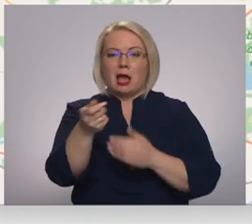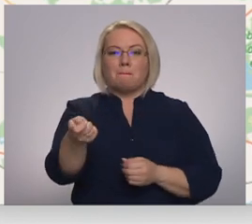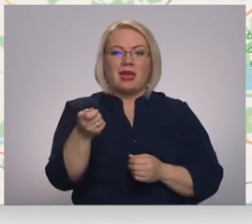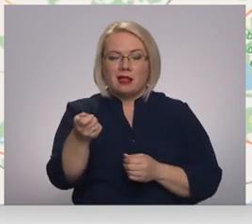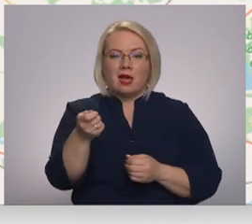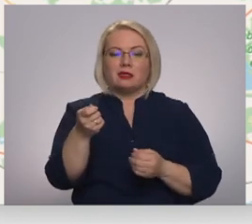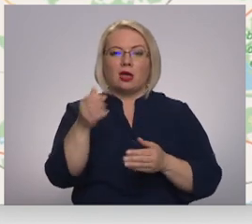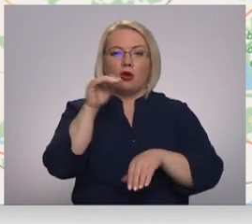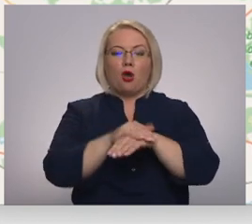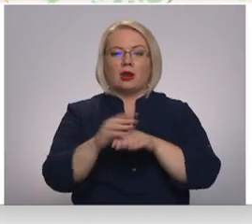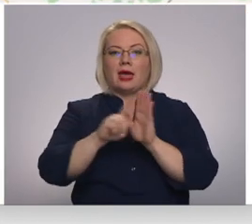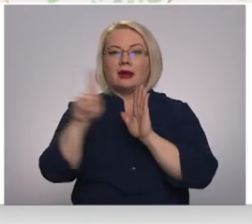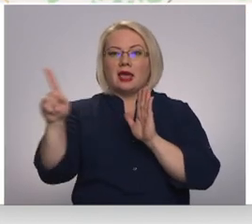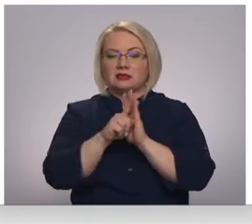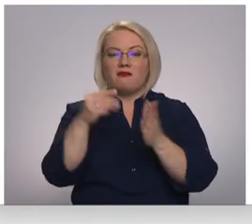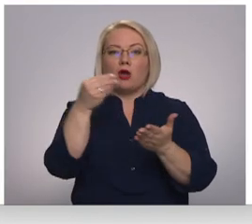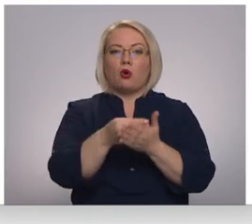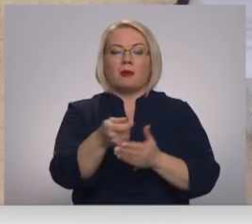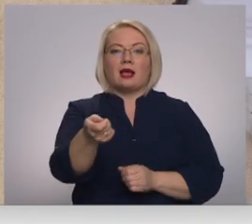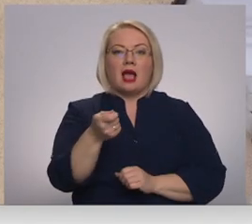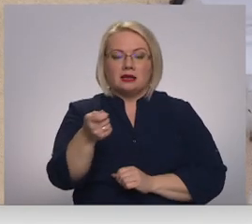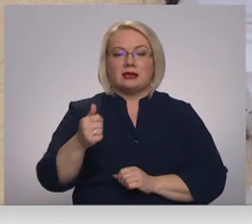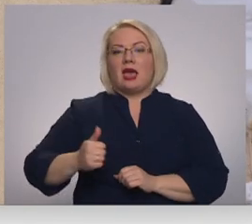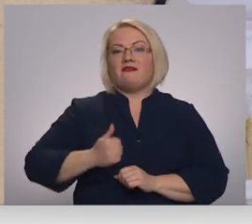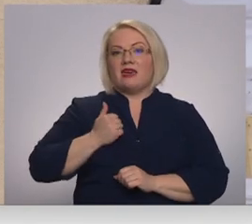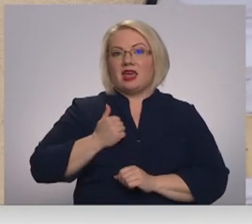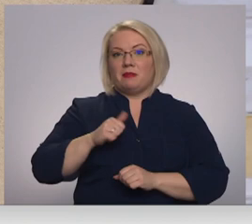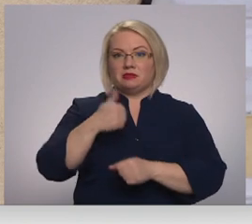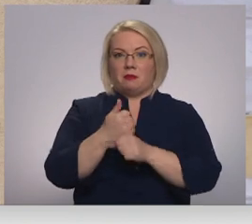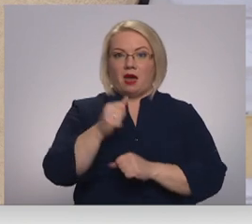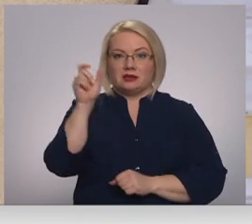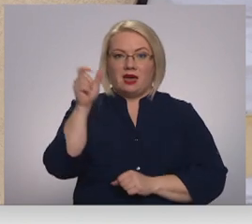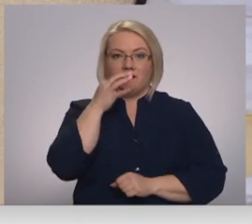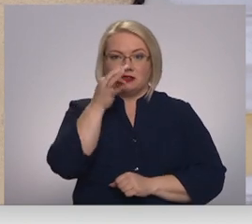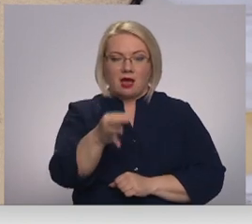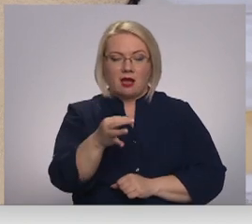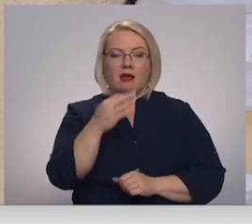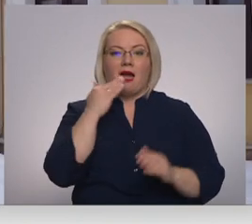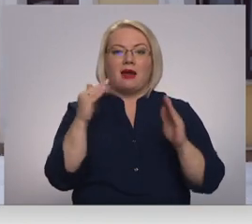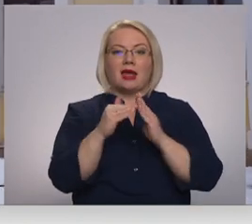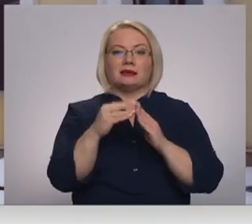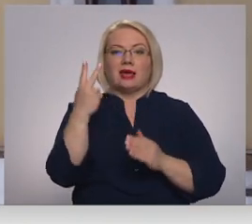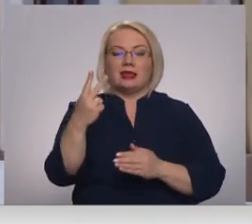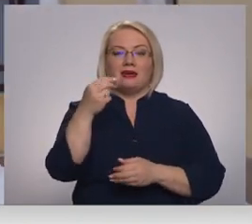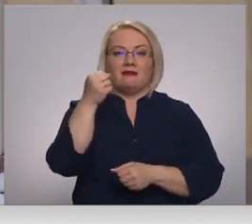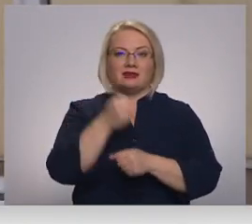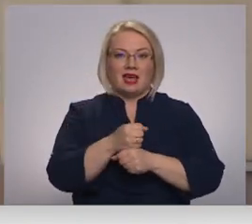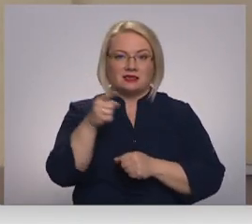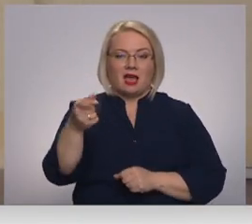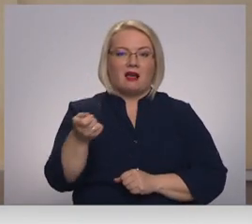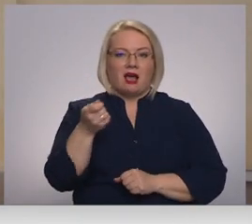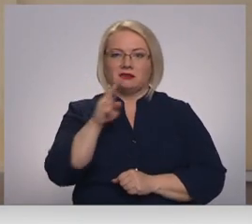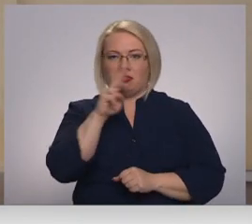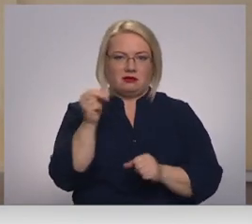reisam var iegādāties ar kasēm. Pārvedētāja pārstāvis atzīst, ka kasa stacijā rēzekli divi pagaidām nestrādā, bet tas